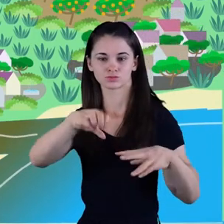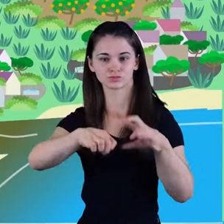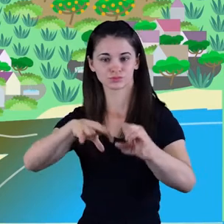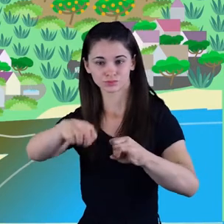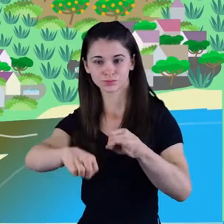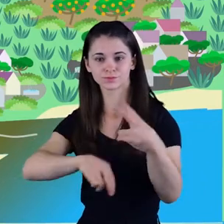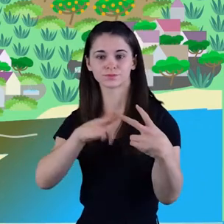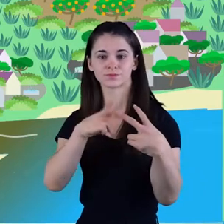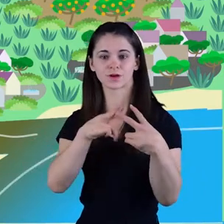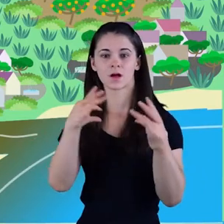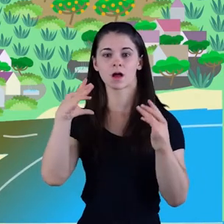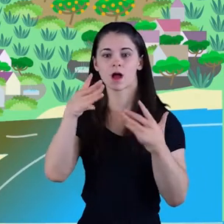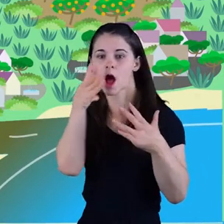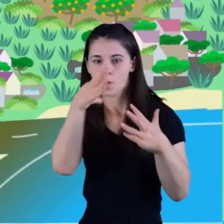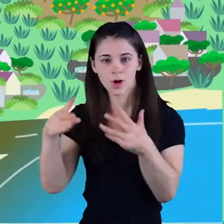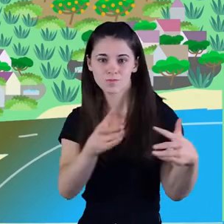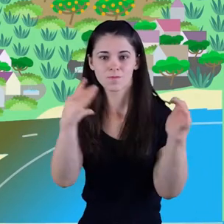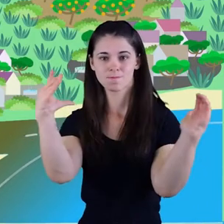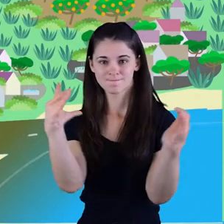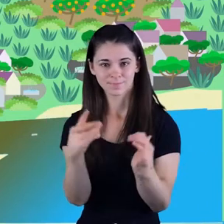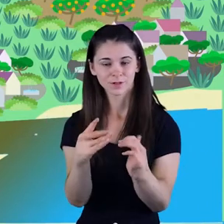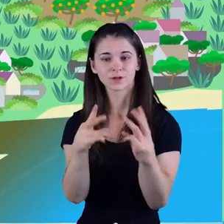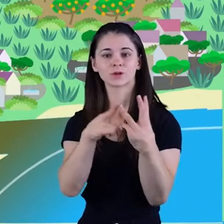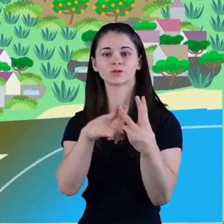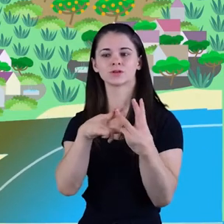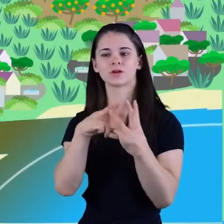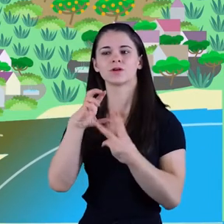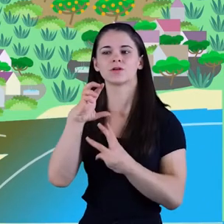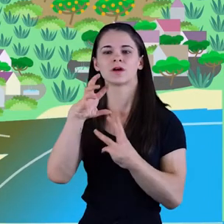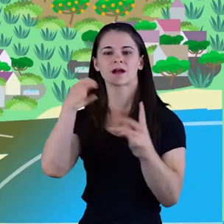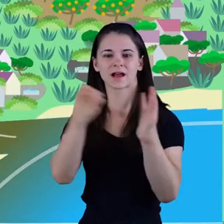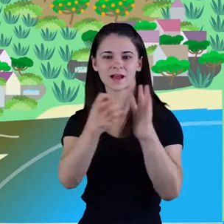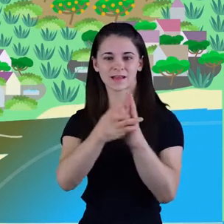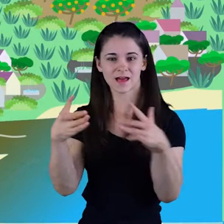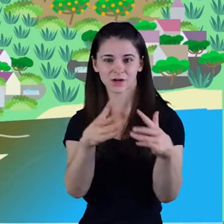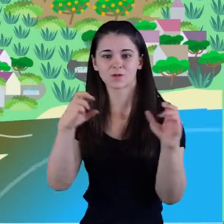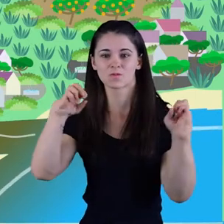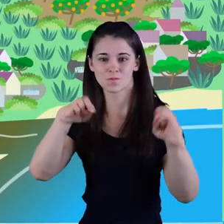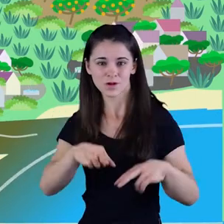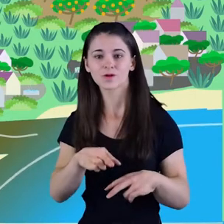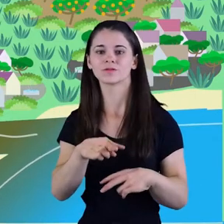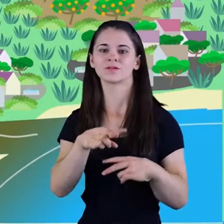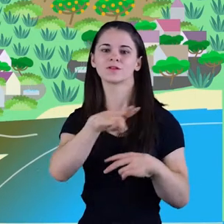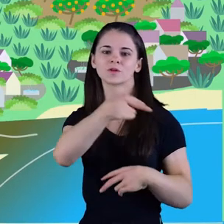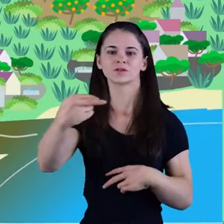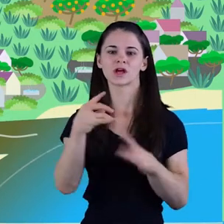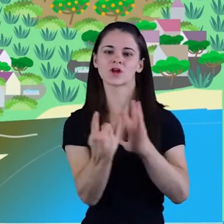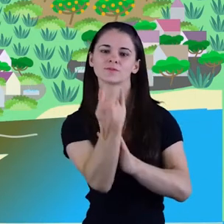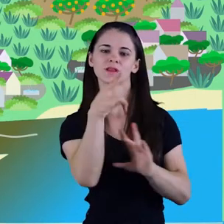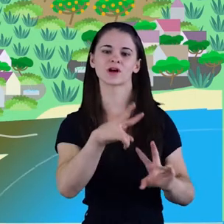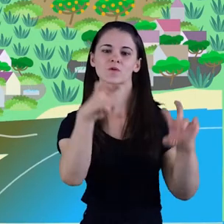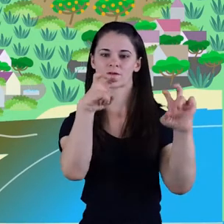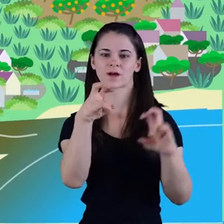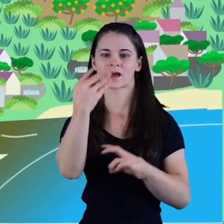humana, la reducció del corrent d'aigua i l'empigorament de la seva qualitat, donant pas a espècies invasores com...